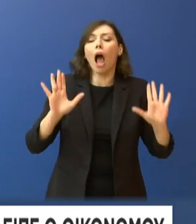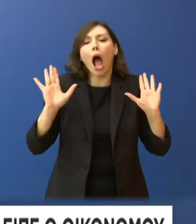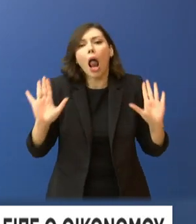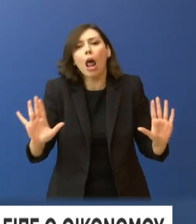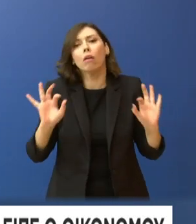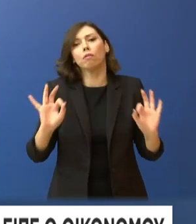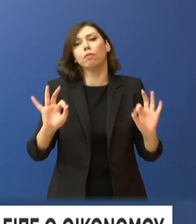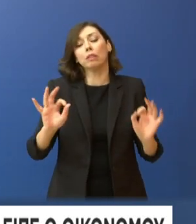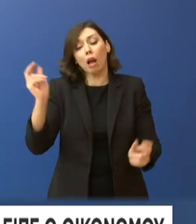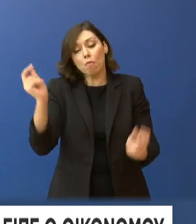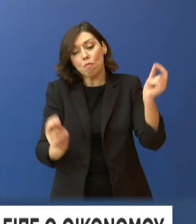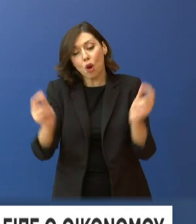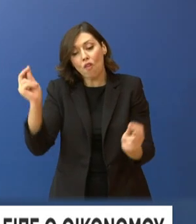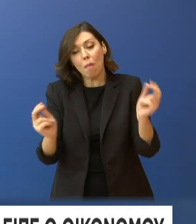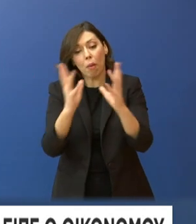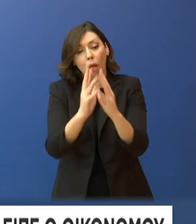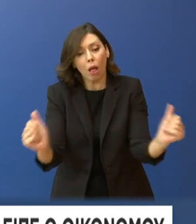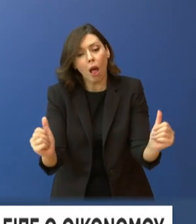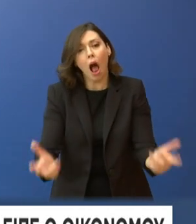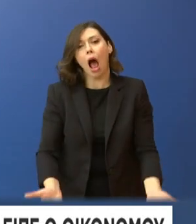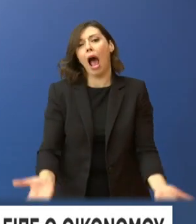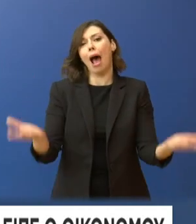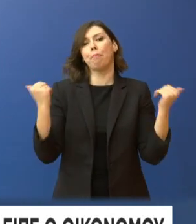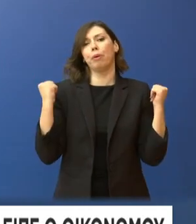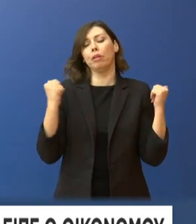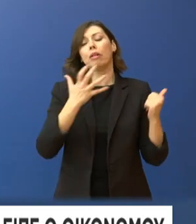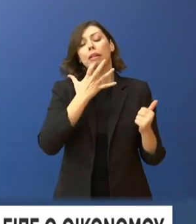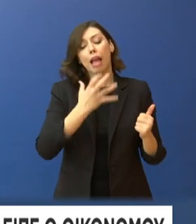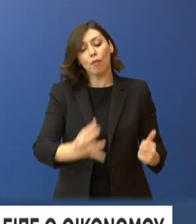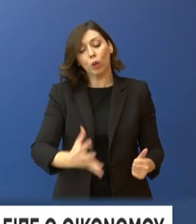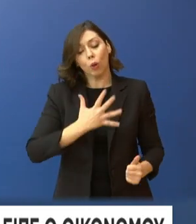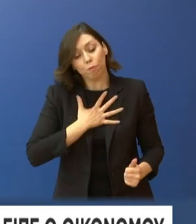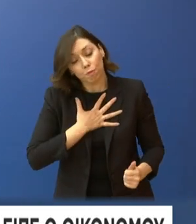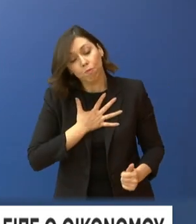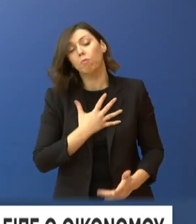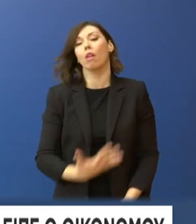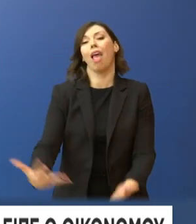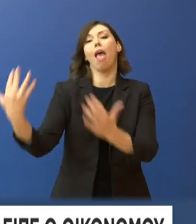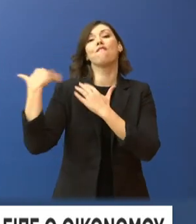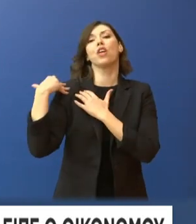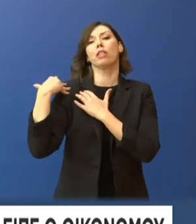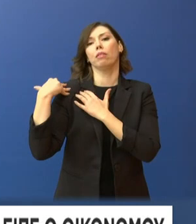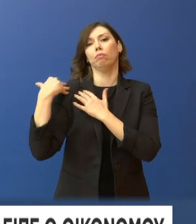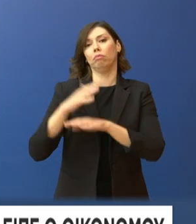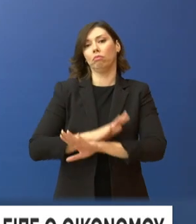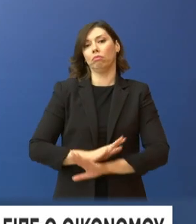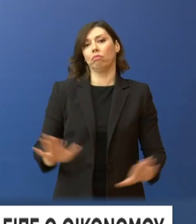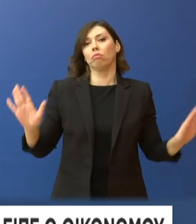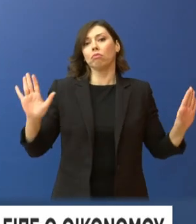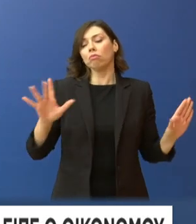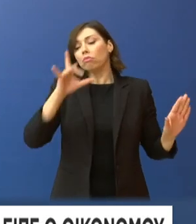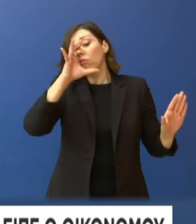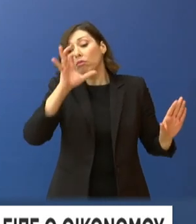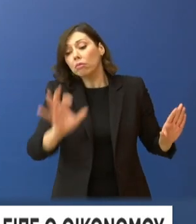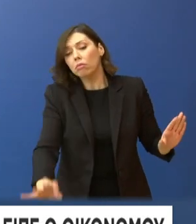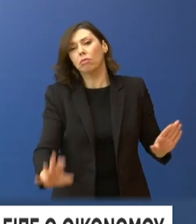τις εξαλείψουμε. Γι' αυτό άλλωστε και αναλαμβάνουμε το μερίδιο της ευθύνης που μας αναλογεί. Χωρίς υποκρισία και